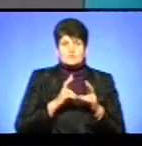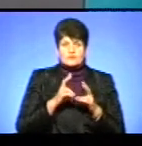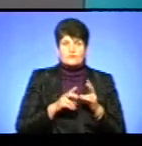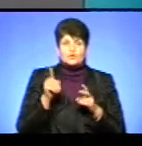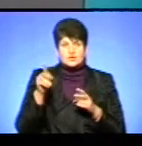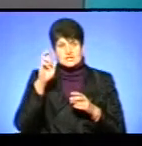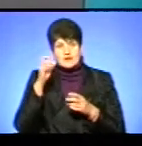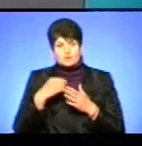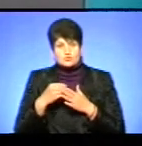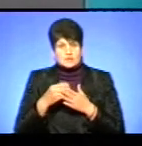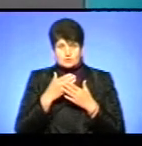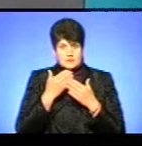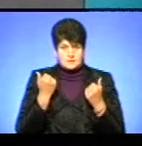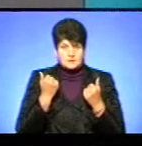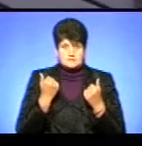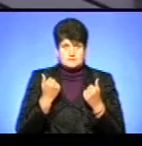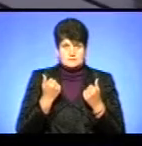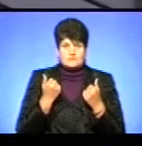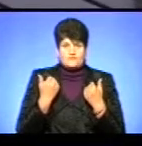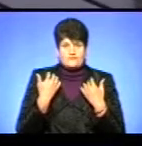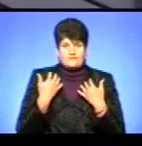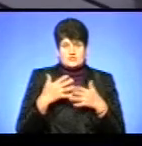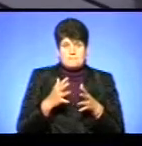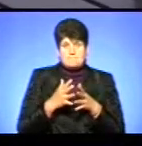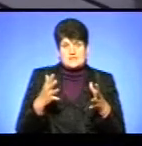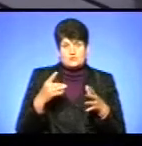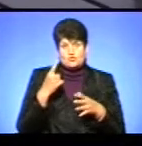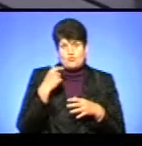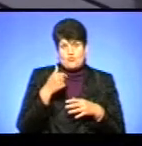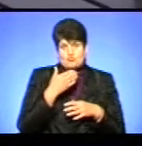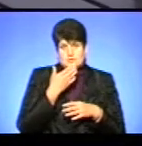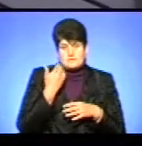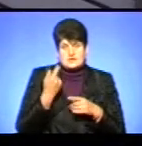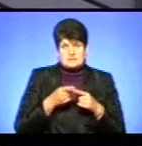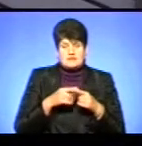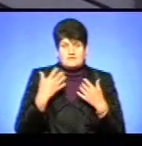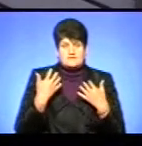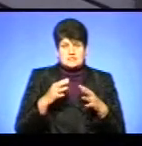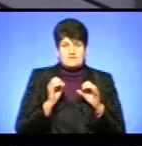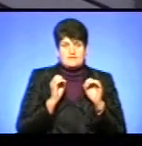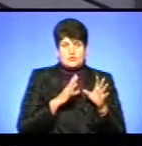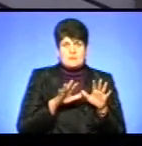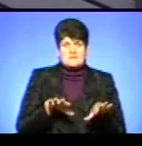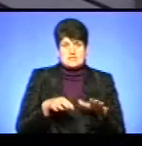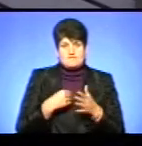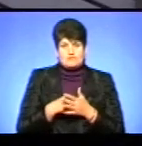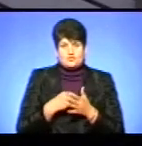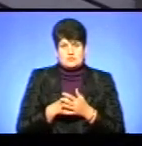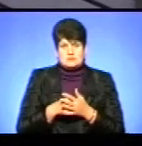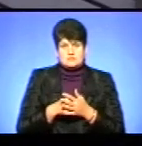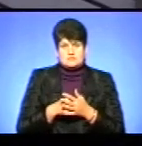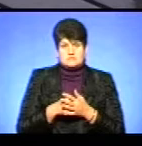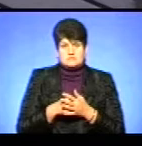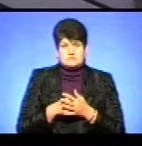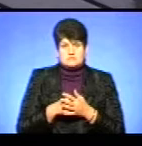Воно з державного бюджету немає, правильно? Вже більше року його немає, це все перекладно вже на місцевий бюджет. Ну, кажу, що